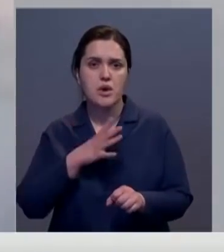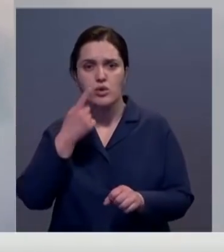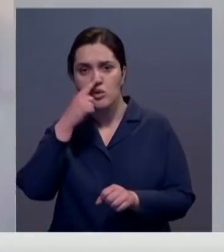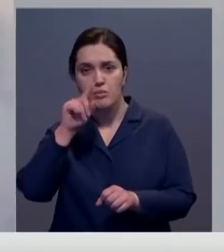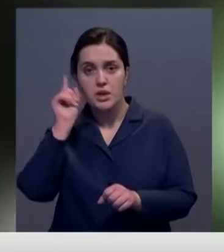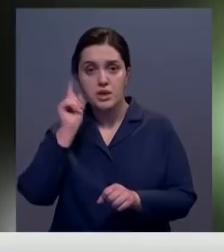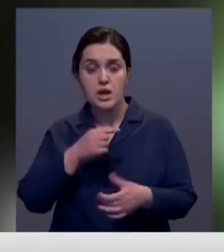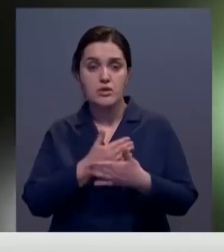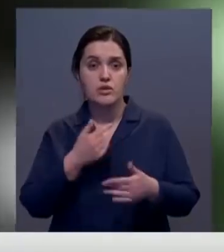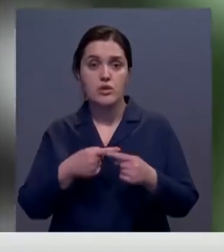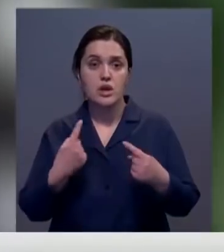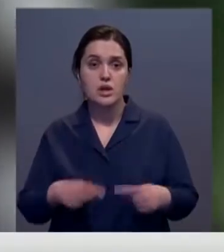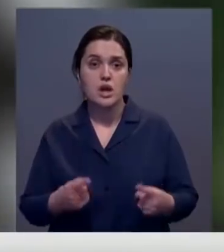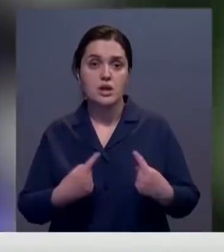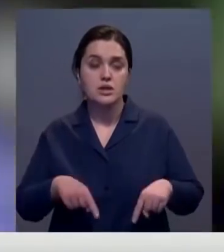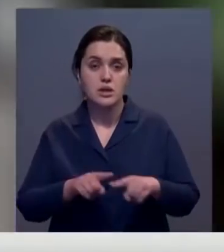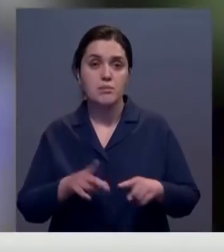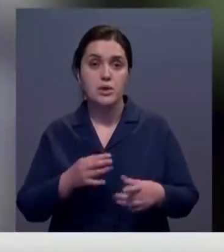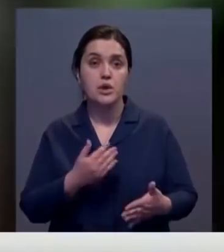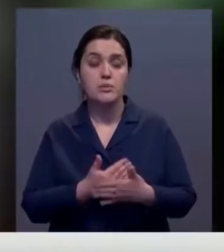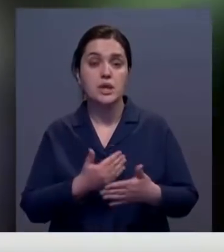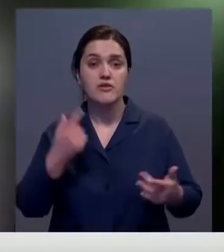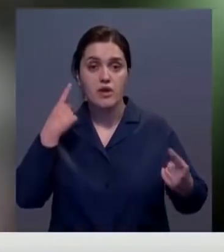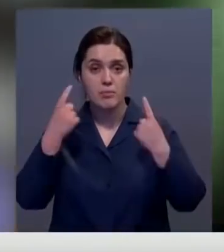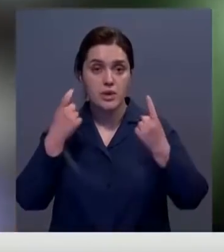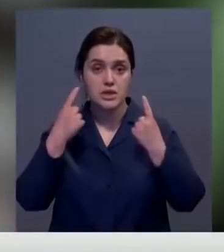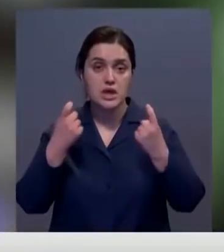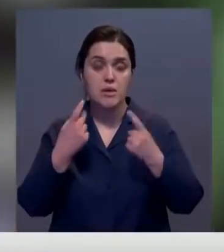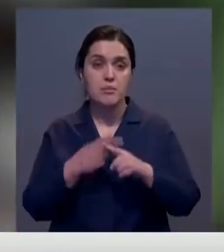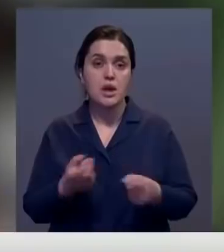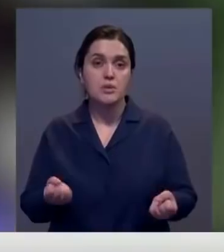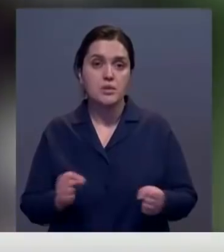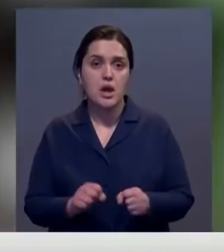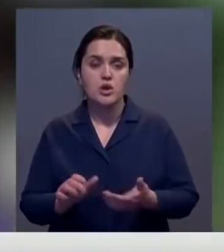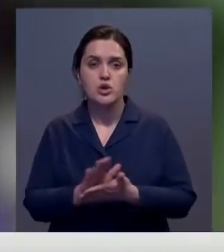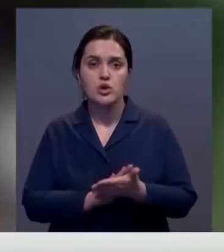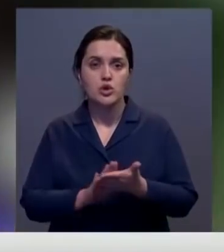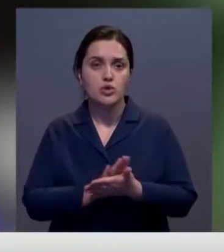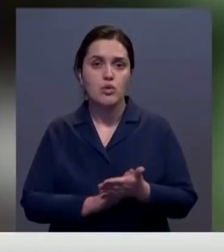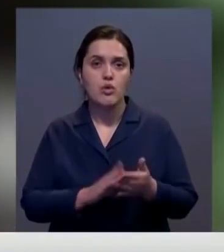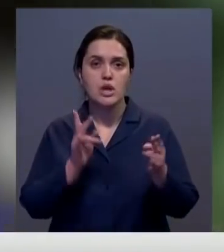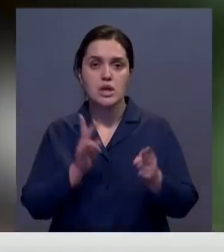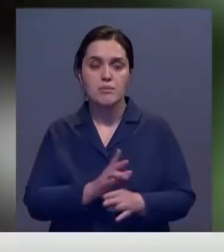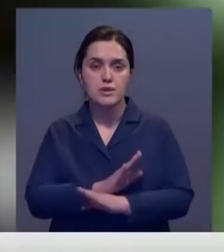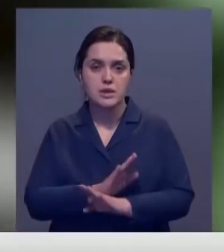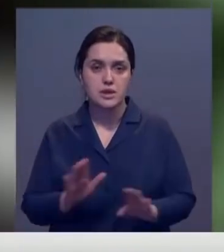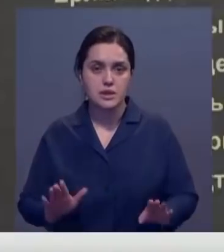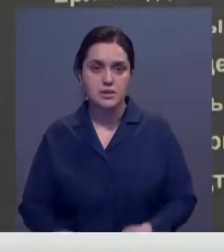проинкассированы ранее в других организациях. По предварительной информации, в результате ограбления никто не пострадал.